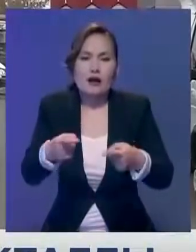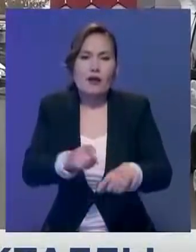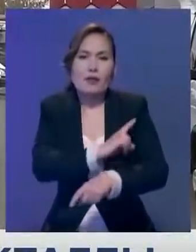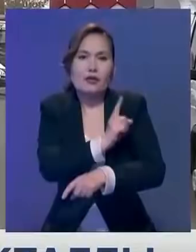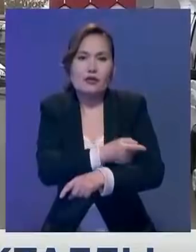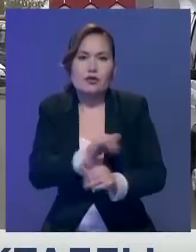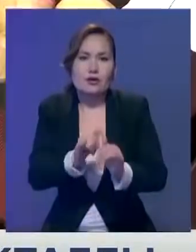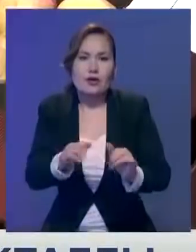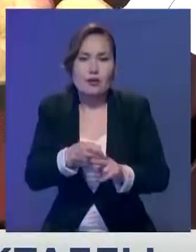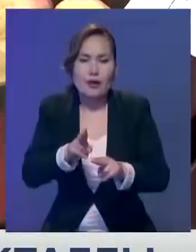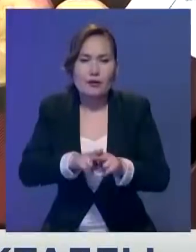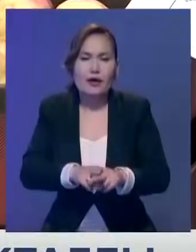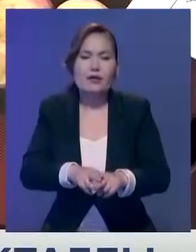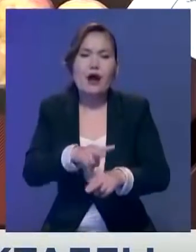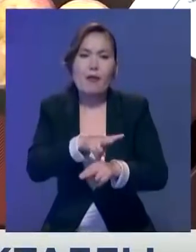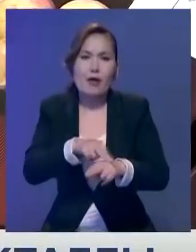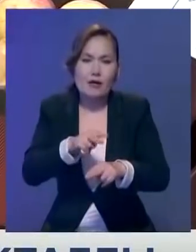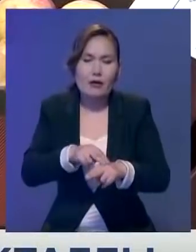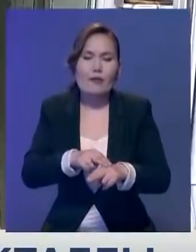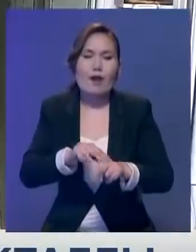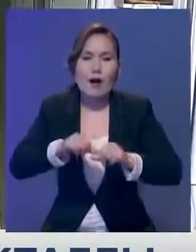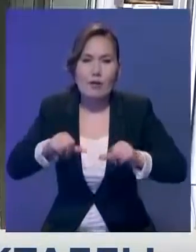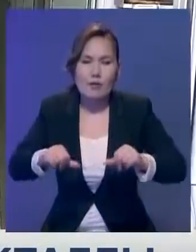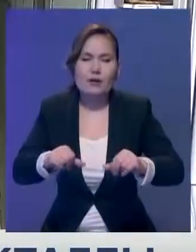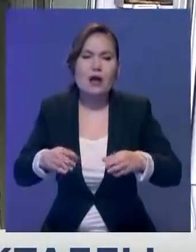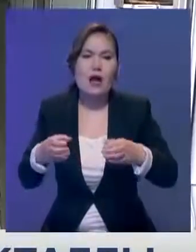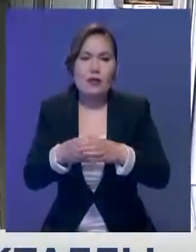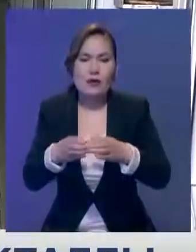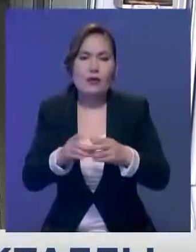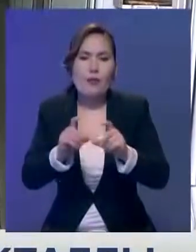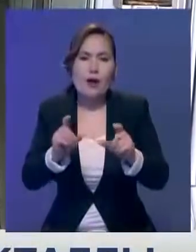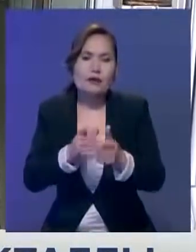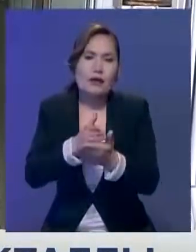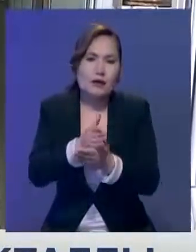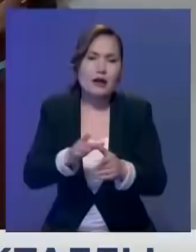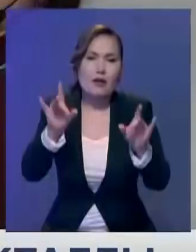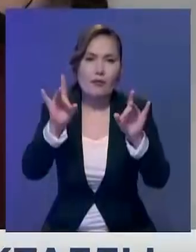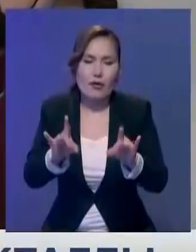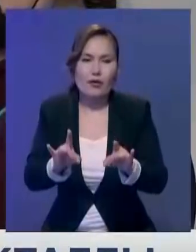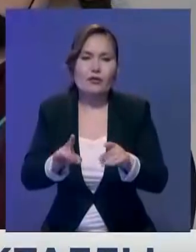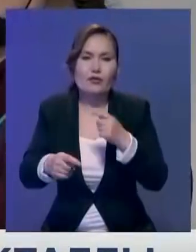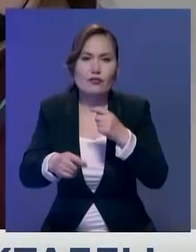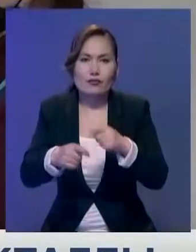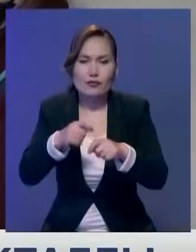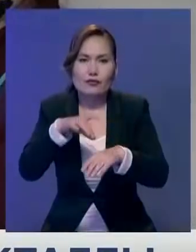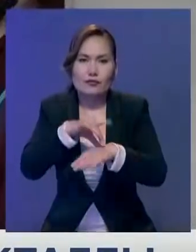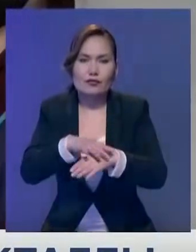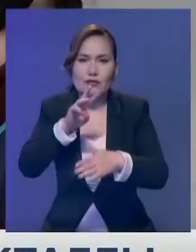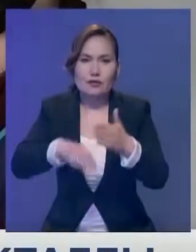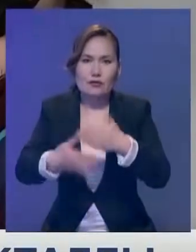шаралар сақталады. Мониторингтік топтар, сауданысандарымен қоғамдықтамақтаны орныларына 500-ден аса рейт жүргізді.